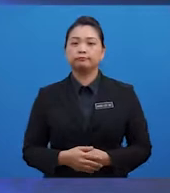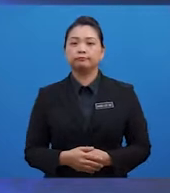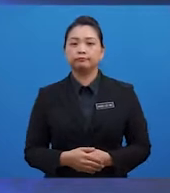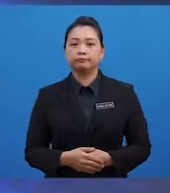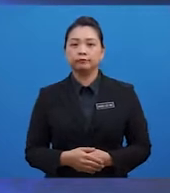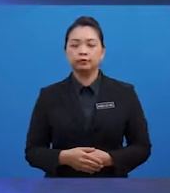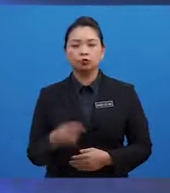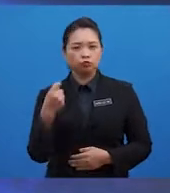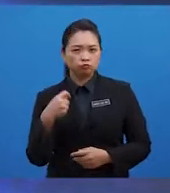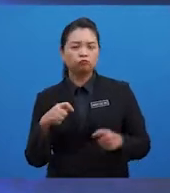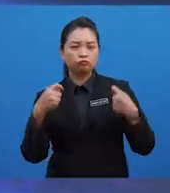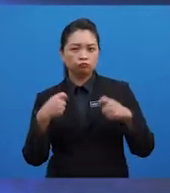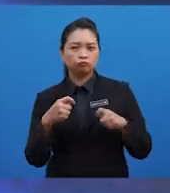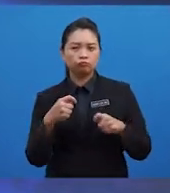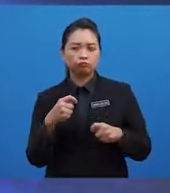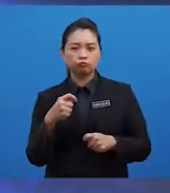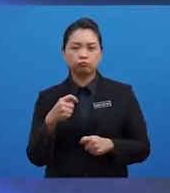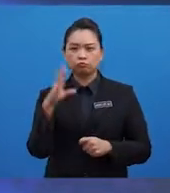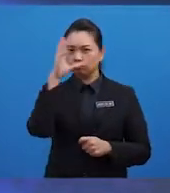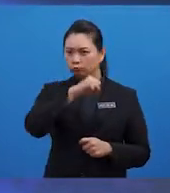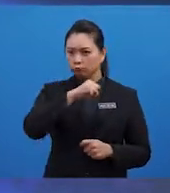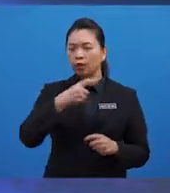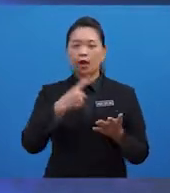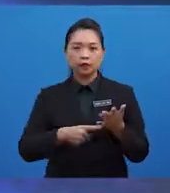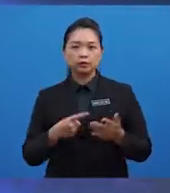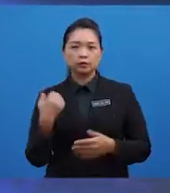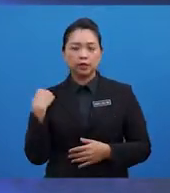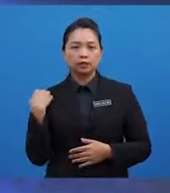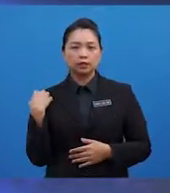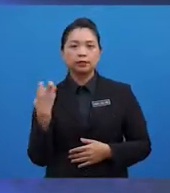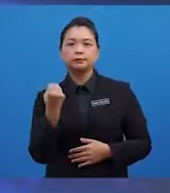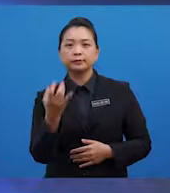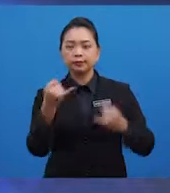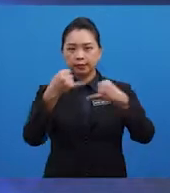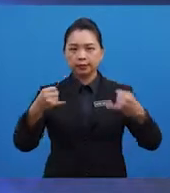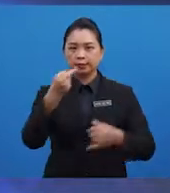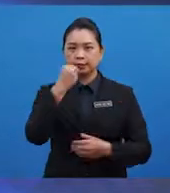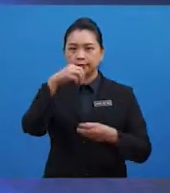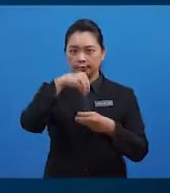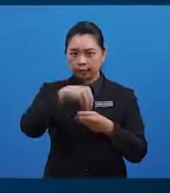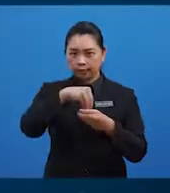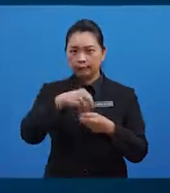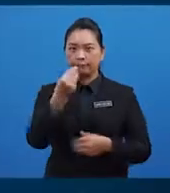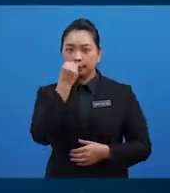Cuba teka ada berapa jenis kumpulan utama nutrien dalam pemakanan.